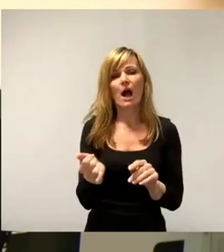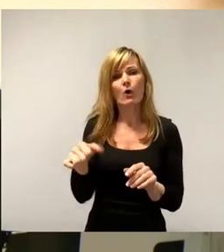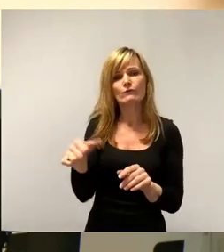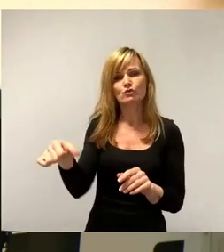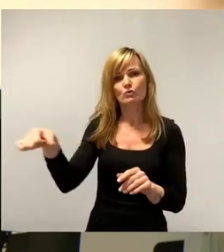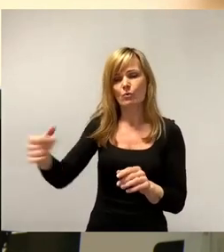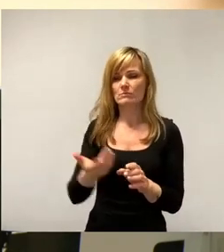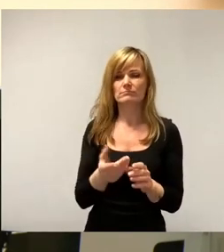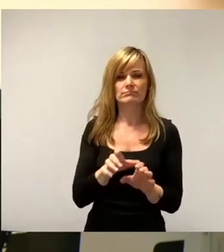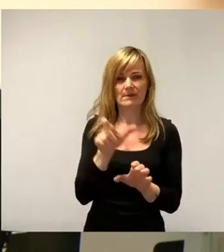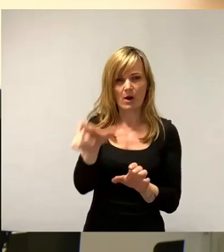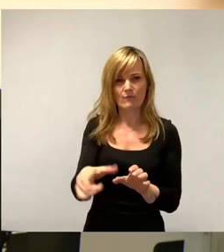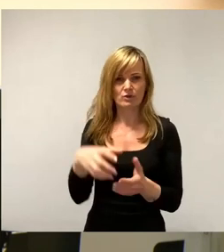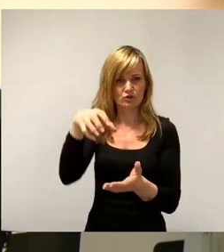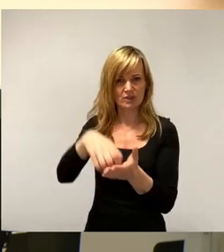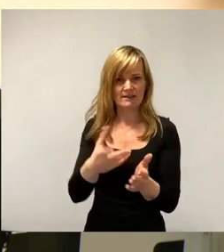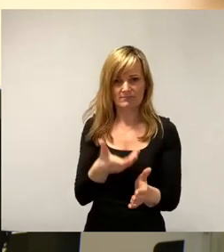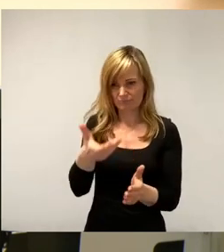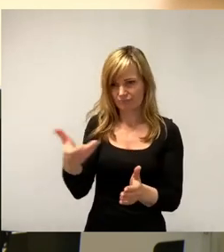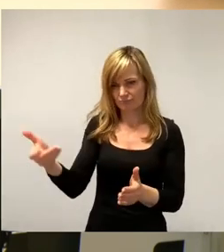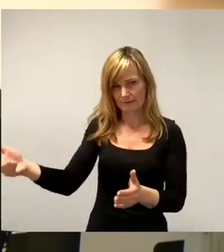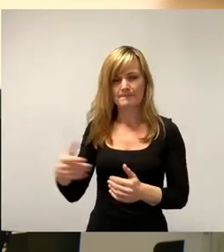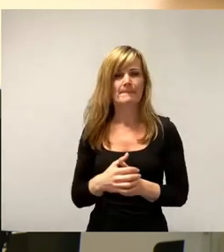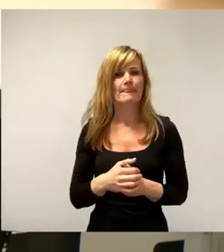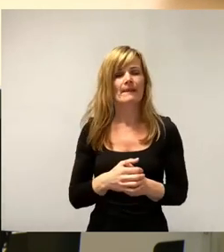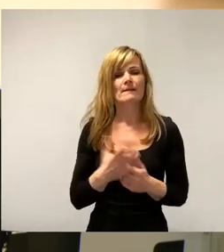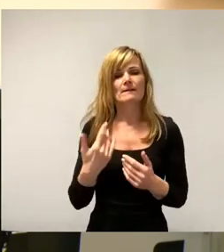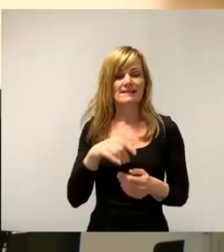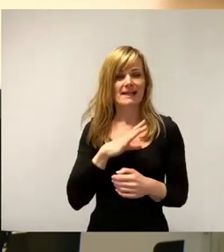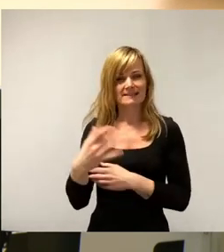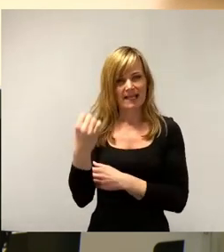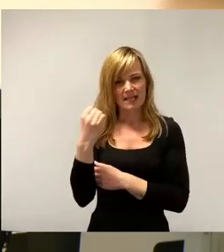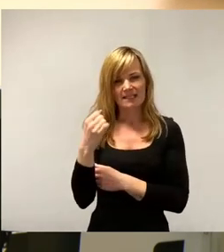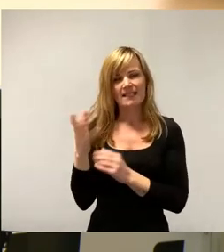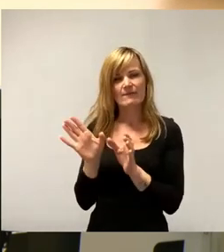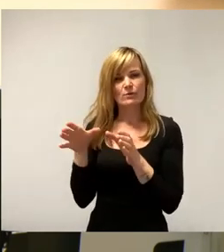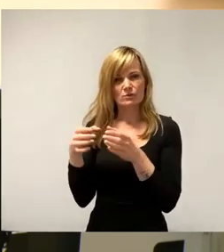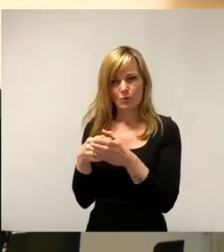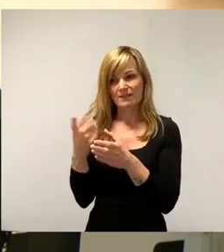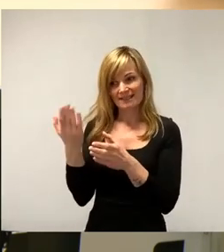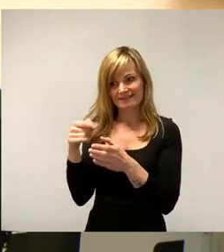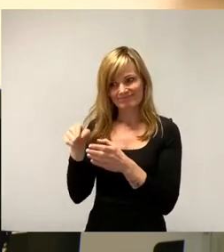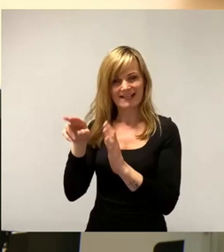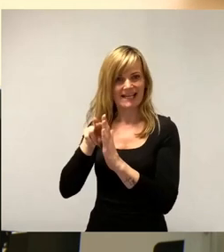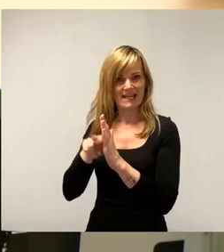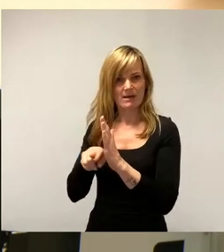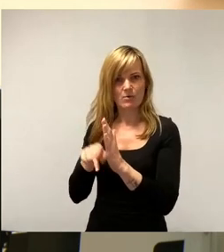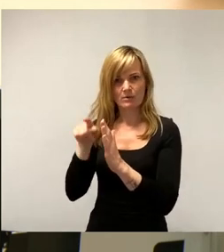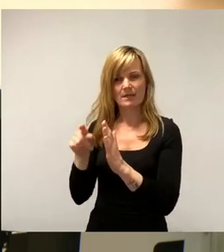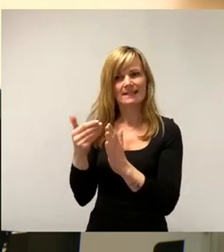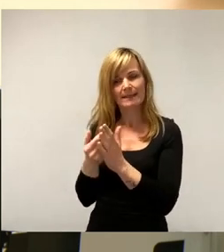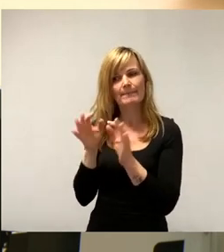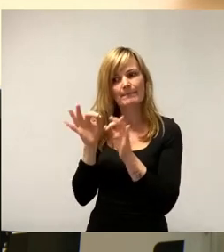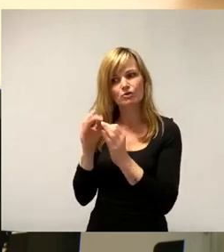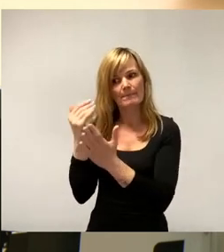Und bei der Sachsenenergie gibt es, mal abgesehen von der Regelung, die bei der Fusion entsprechend getroffen wurde, aber auch eben die großen